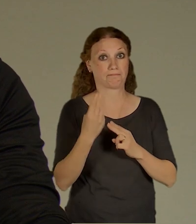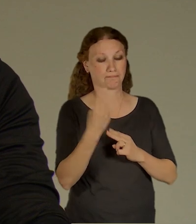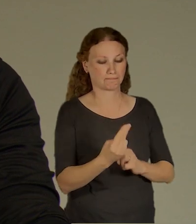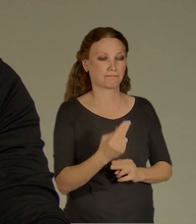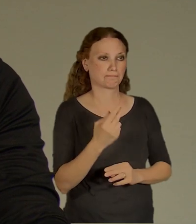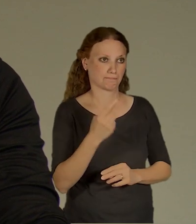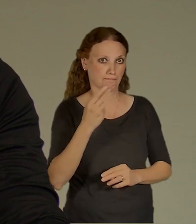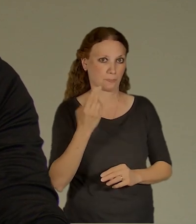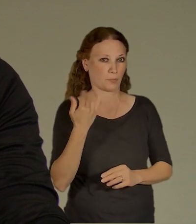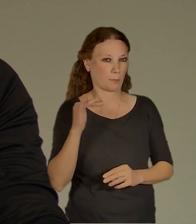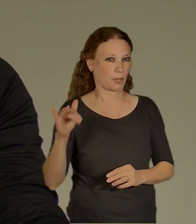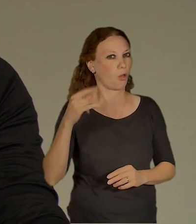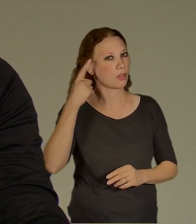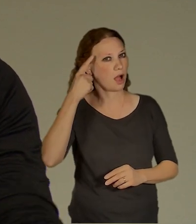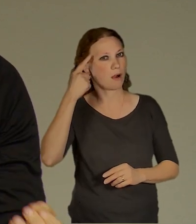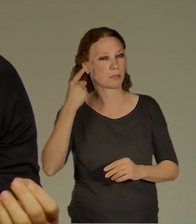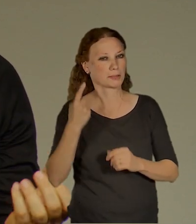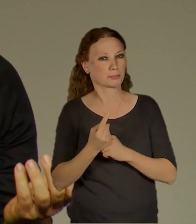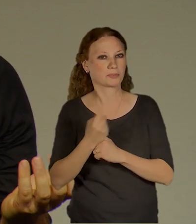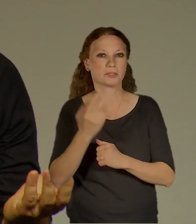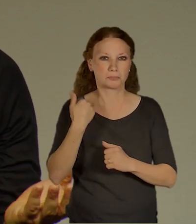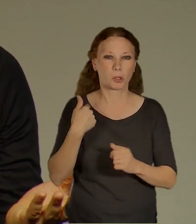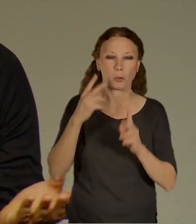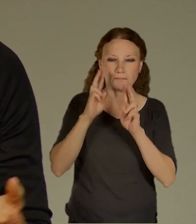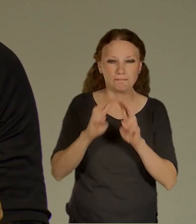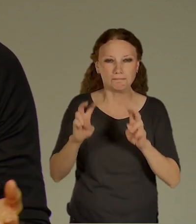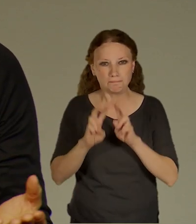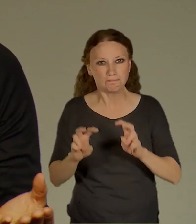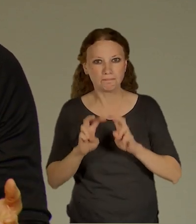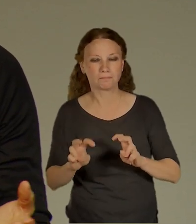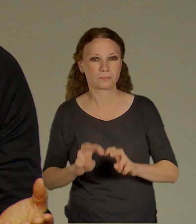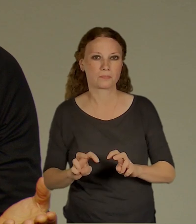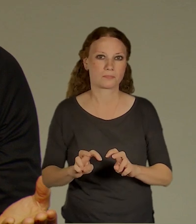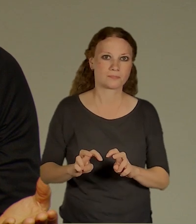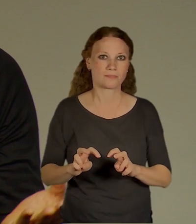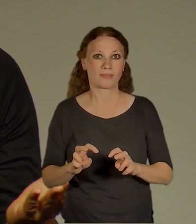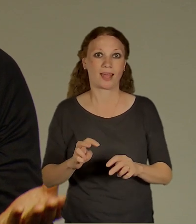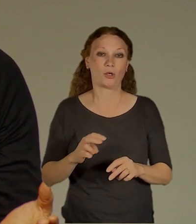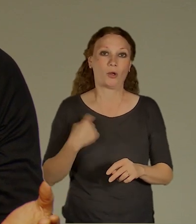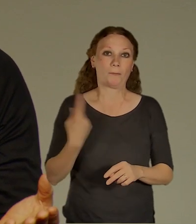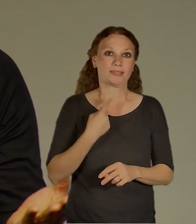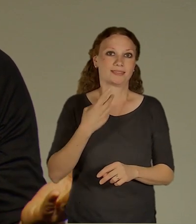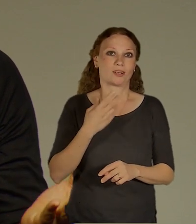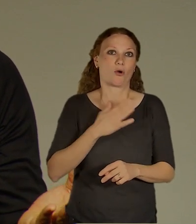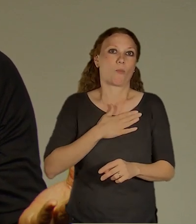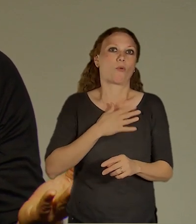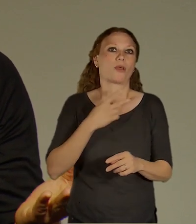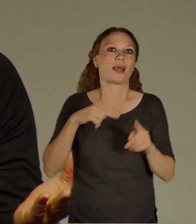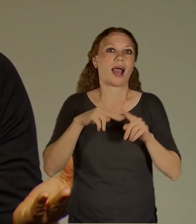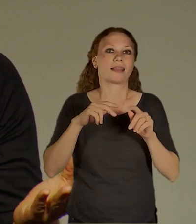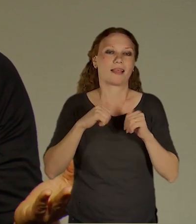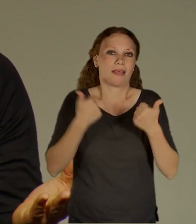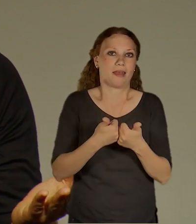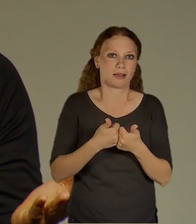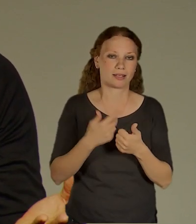ambice se vyskytly a my jsme je prověřovali. My se zelenými střechama, jako náš atelier, má zkušenosti, myslím, že jsme